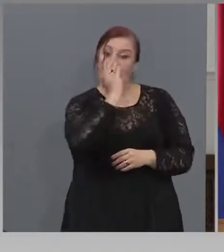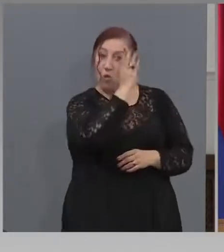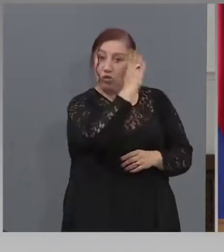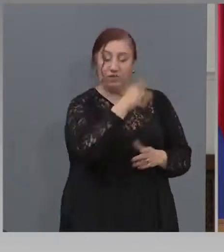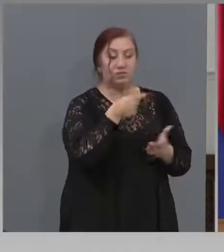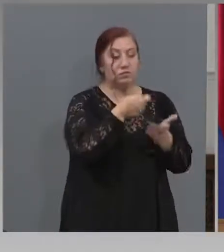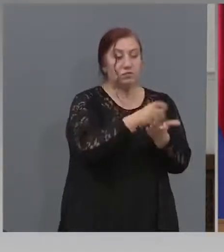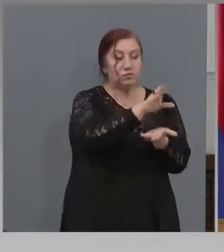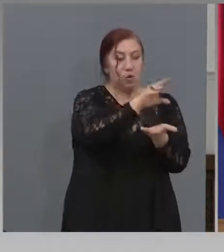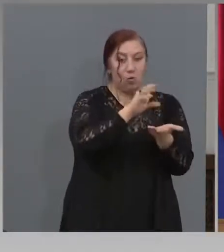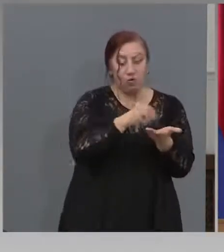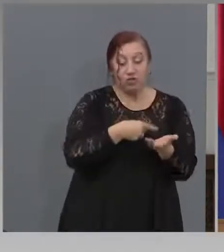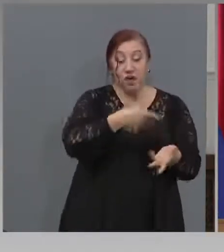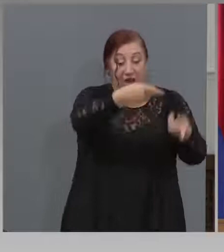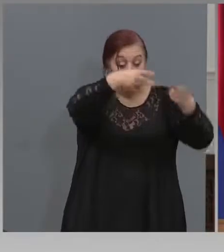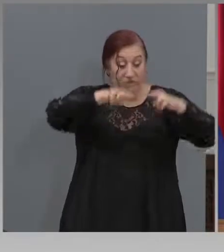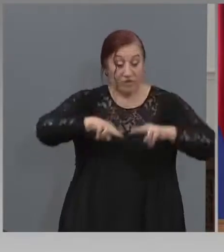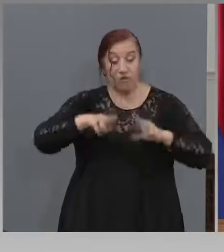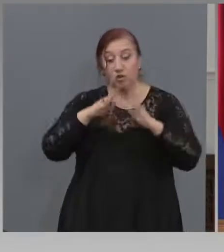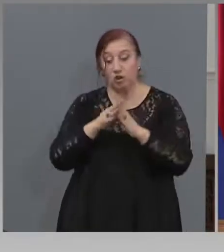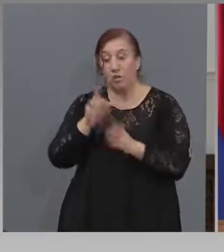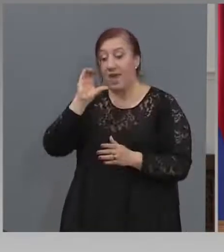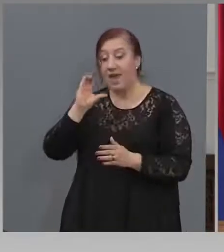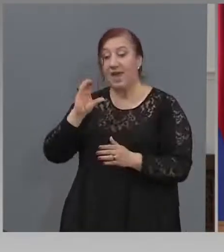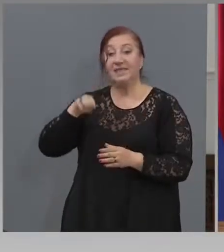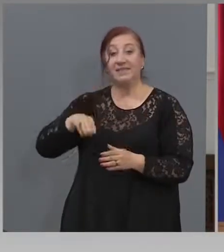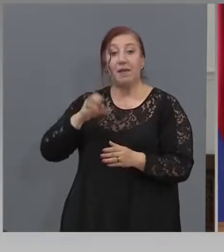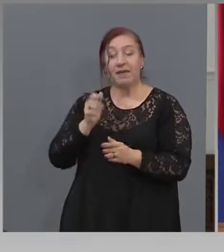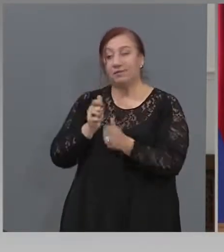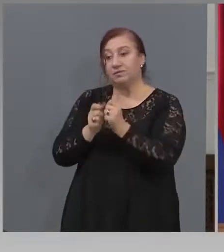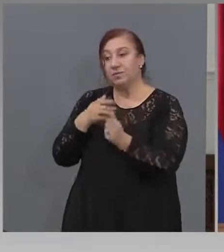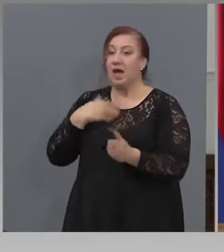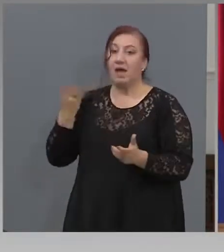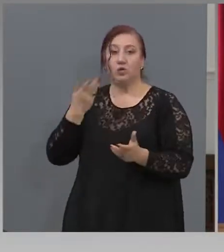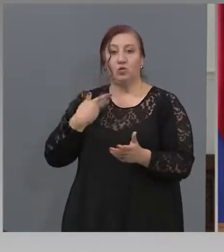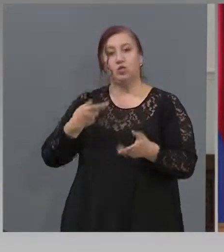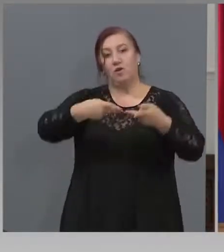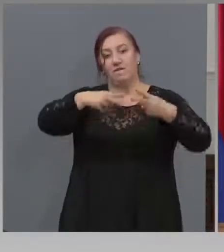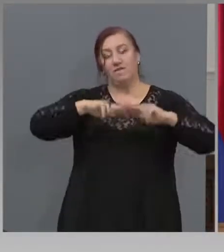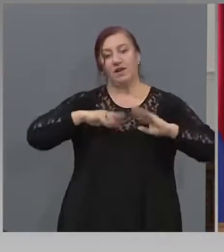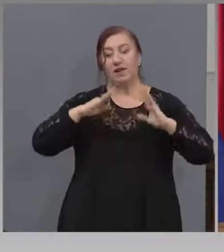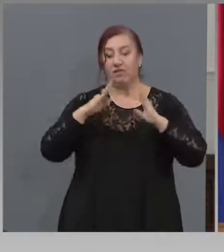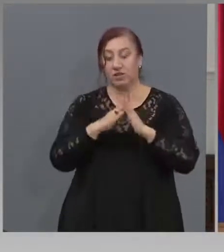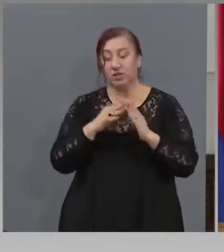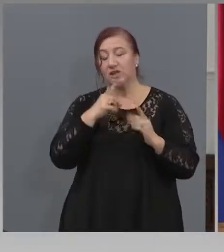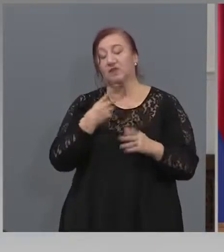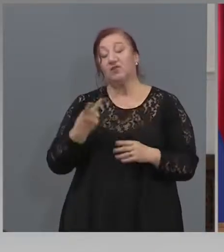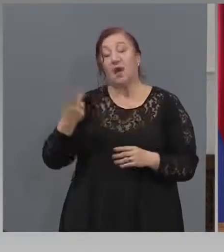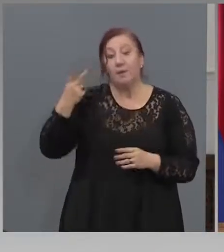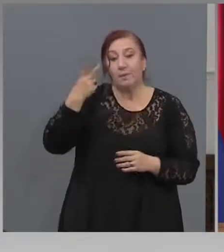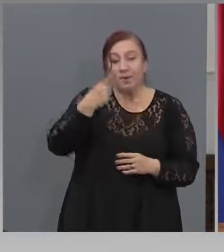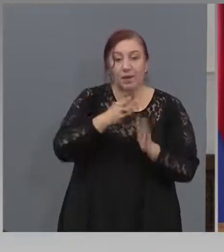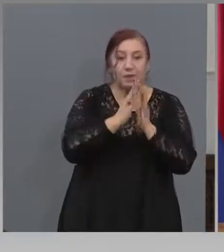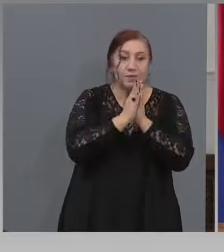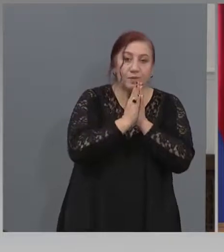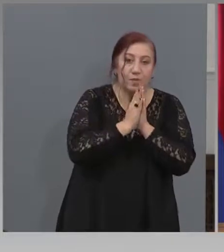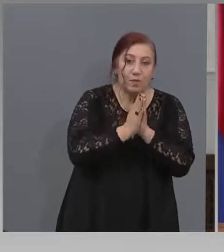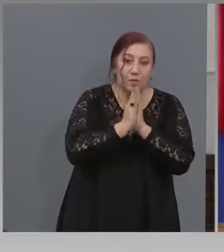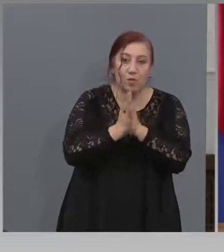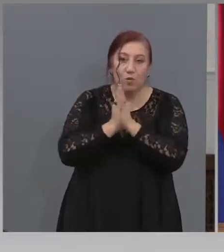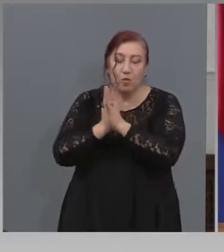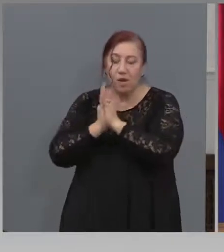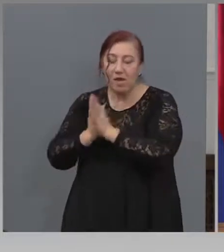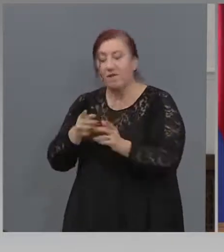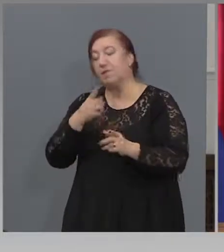А вие това го имате като информация. Затова, пак казвам, умолявам, за да можеме да водиме щогоден